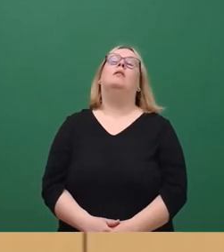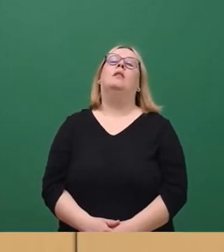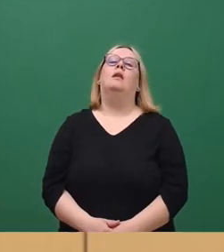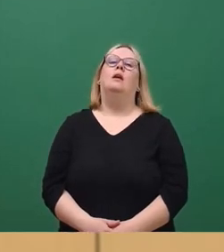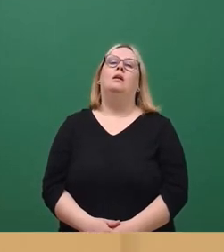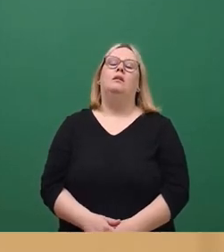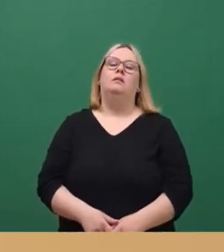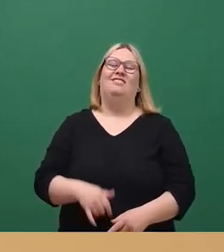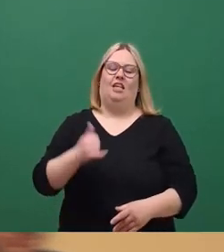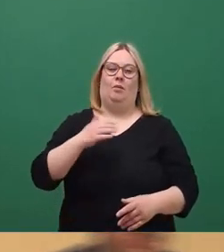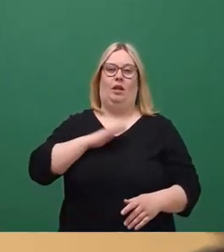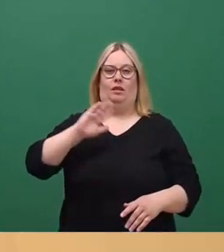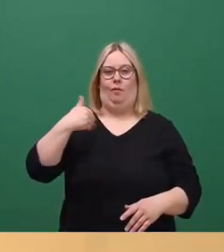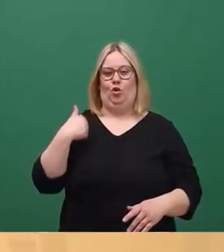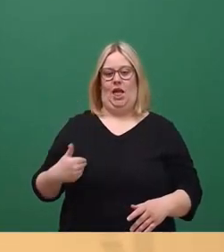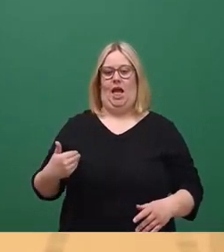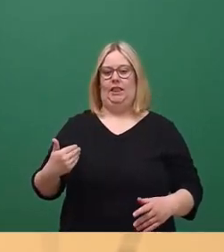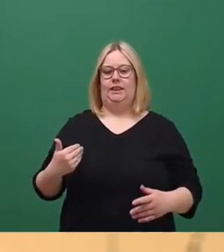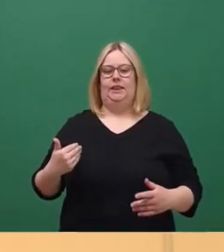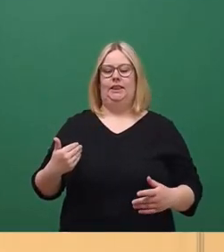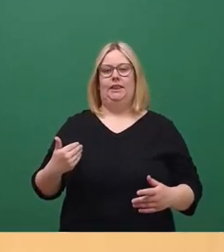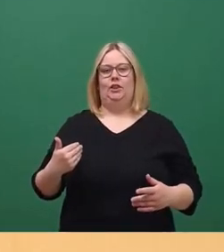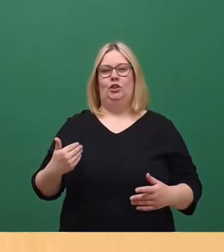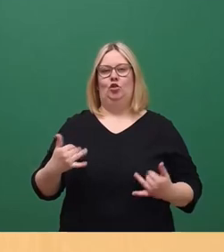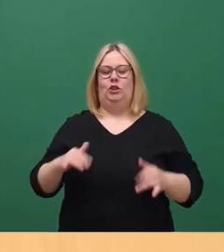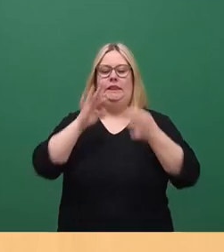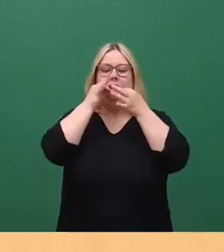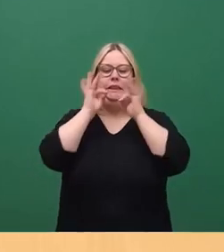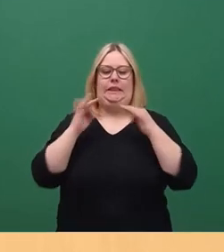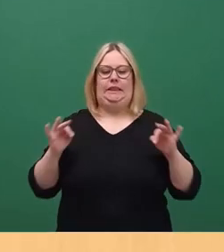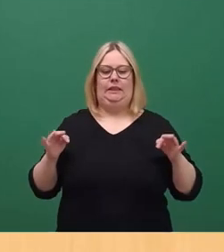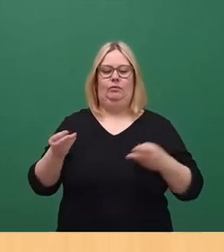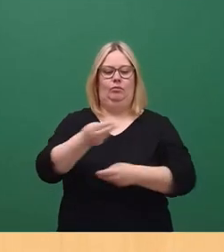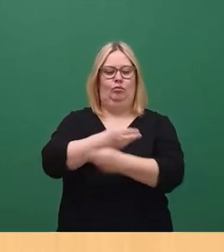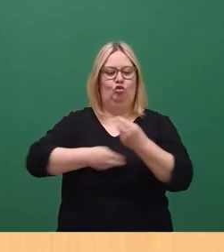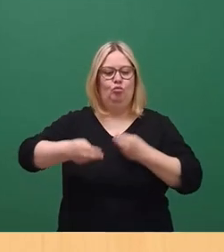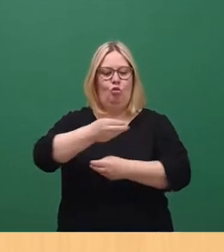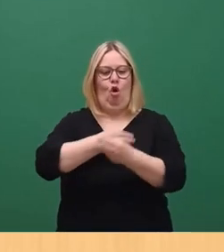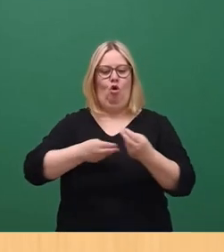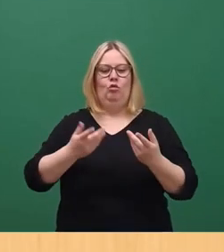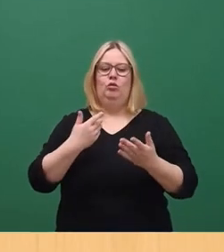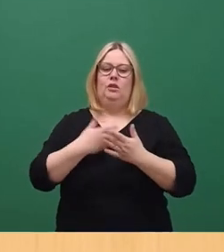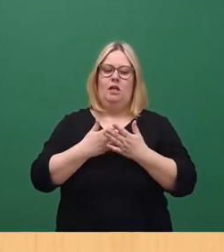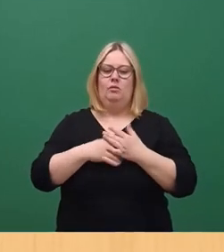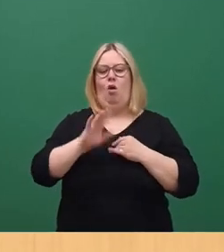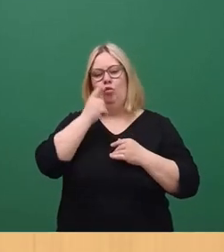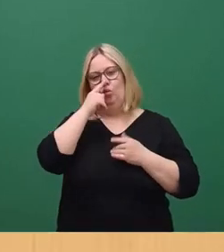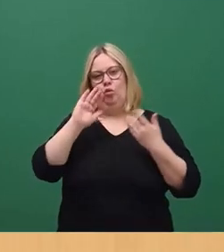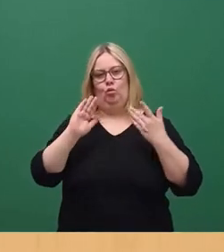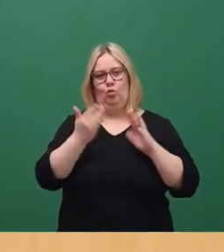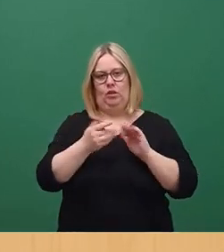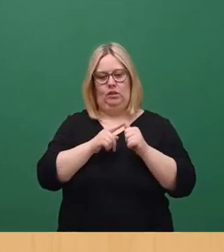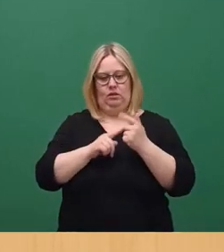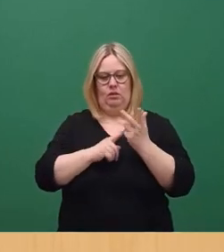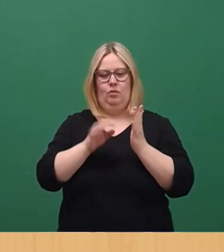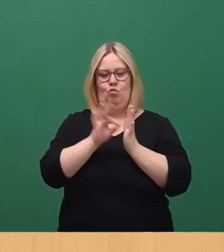Meine Damen und Herren, es ist jetzt schon ausführlich dazu gesprochen worden. Insofern will ich mich auf wenige formale Punkte